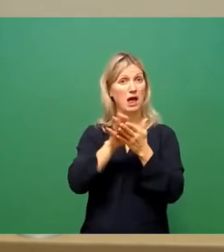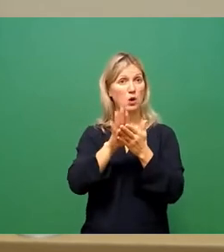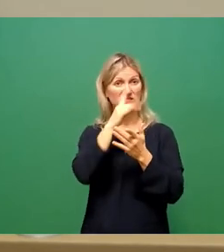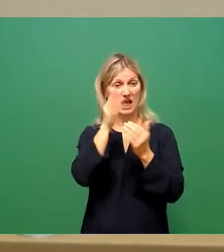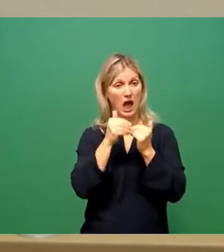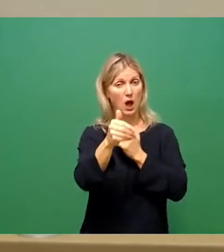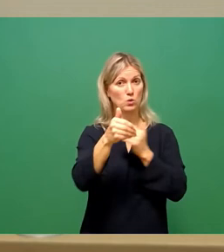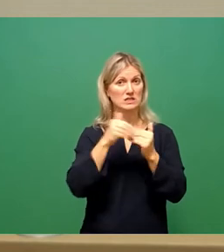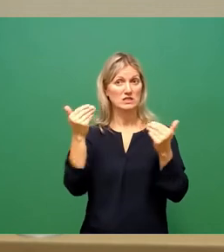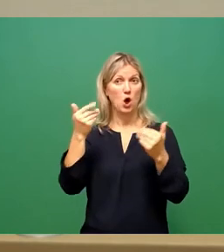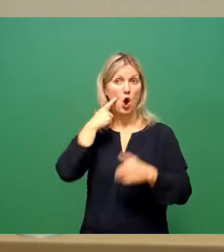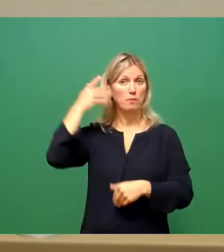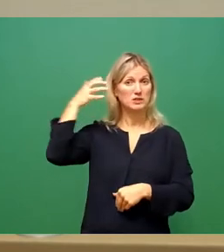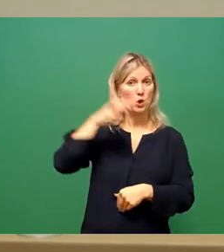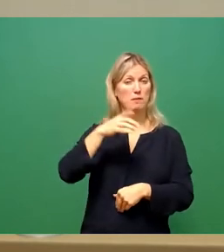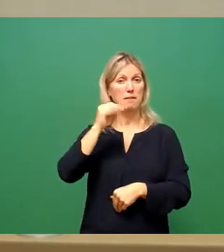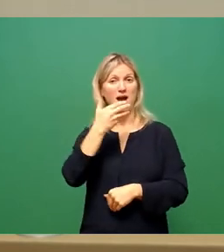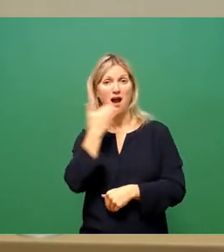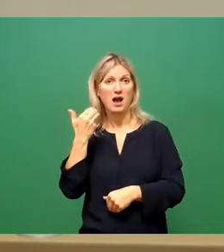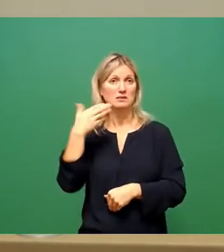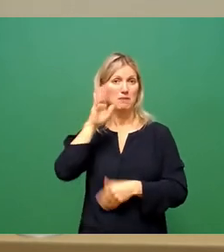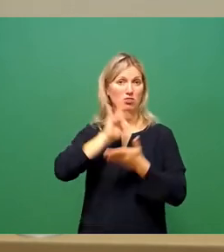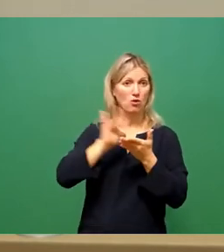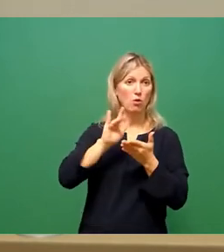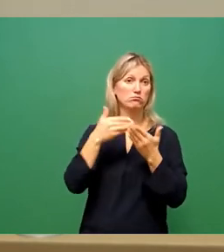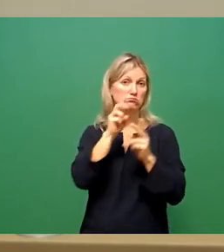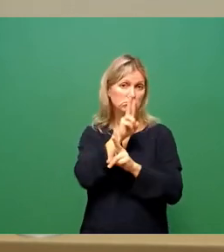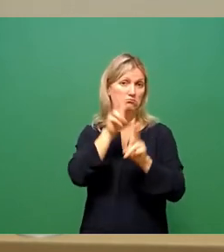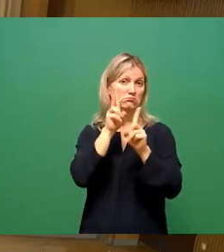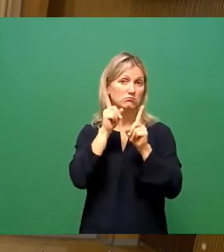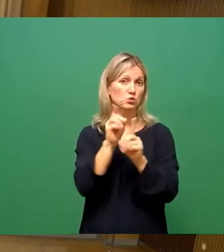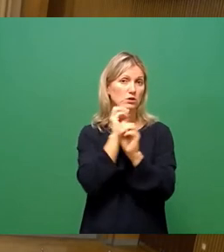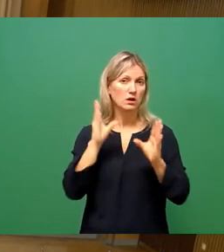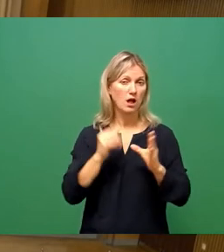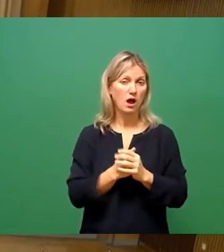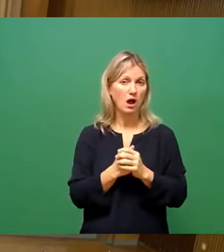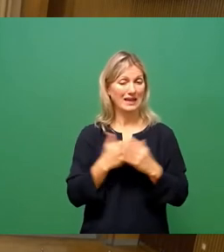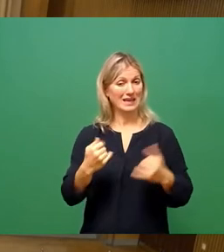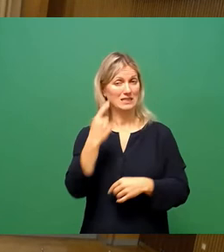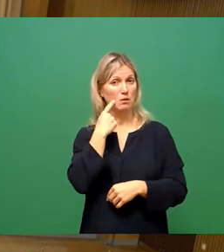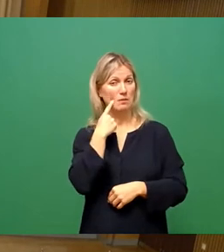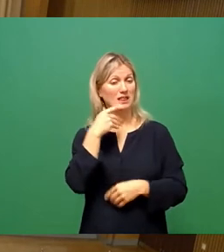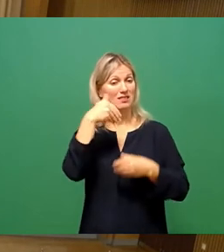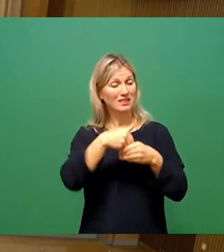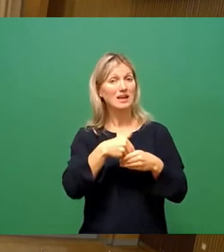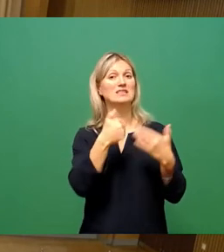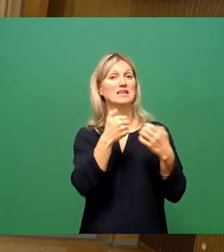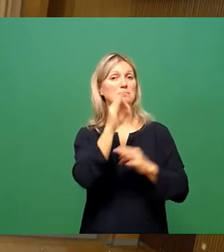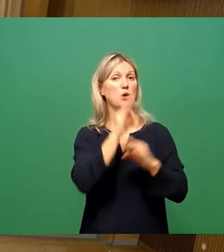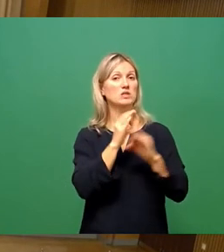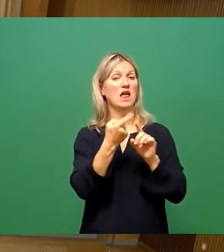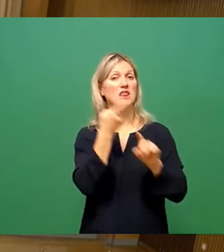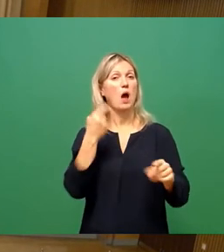trockene Sommer müssen dabei selbstverständlich berücksichtigt werden. Im Moment ist es ja so, dass wir das Trinkwasser 60 Prozent aus den Talsperren, insbesondere